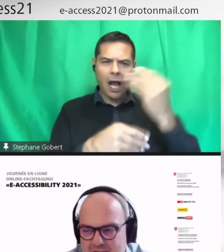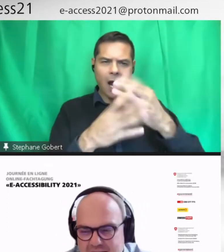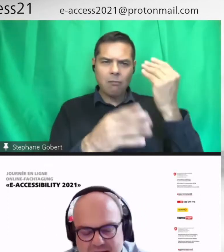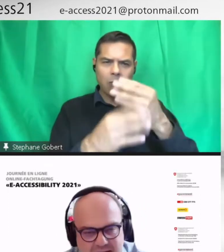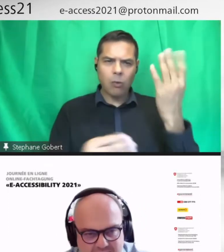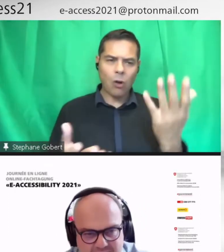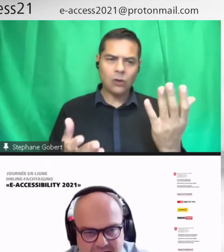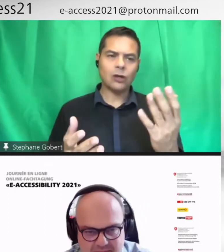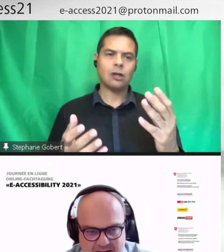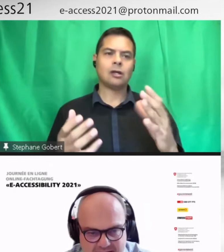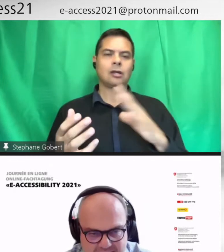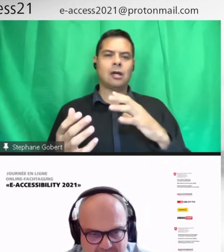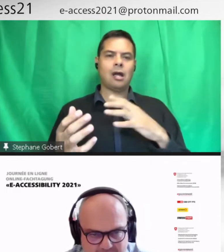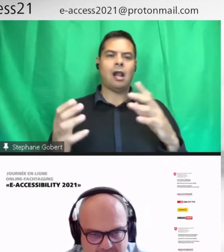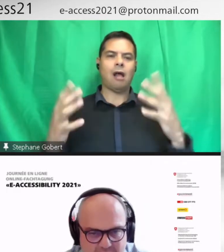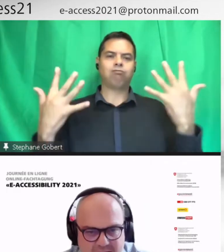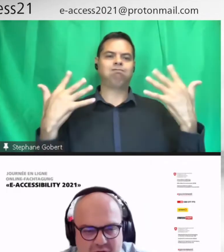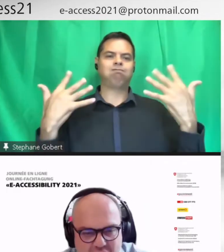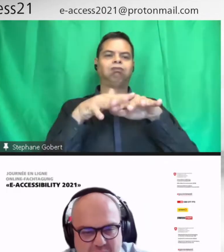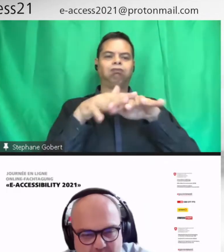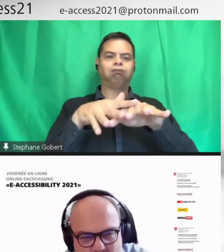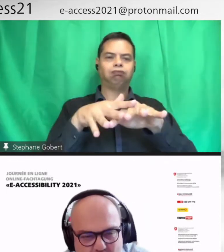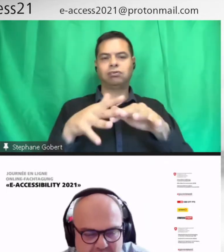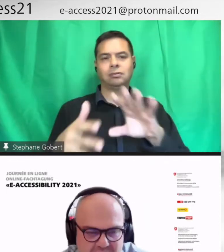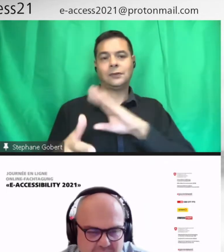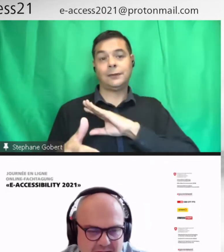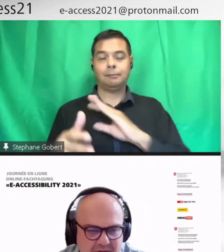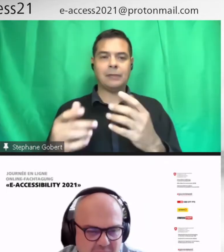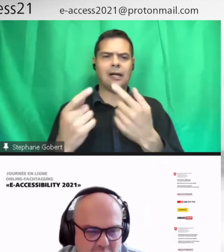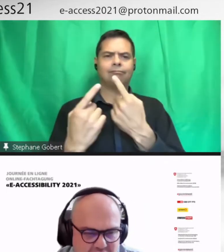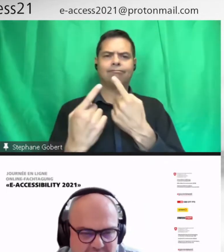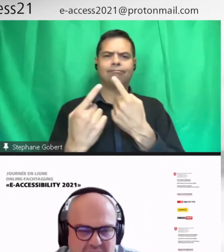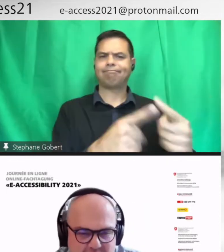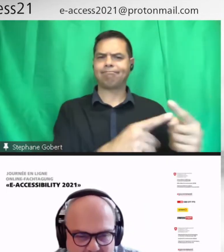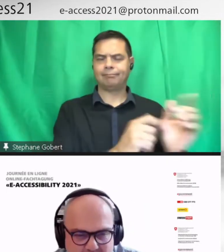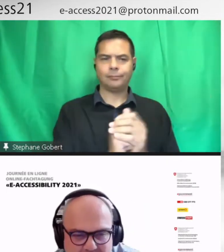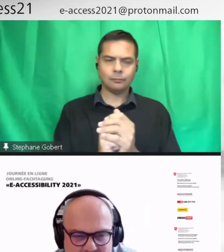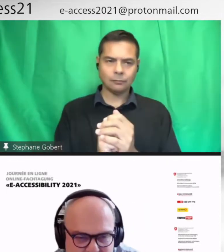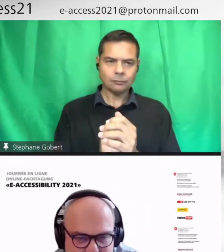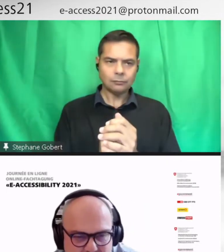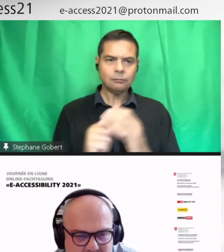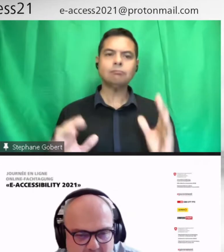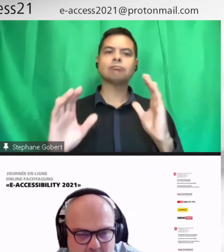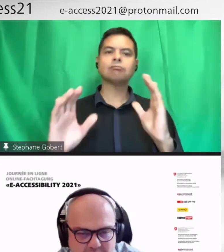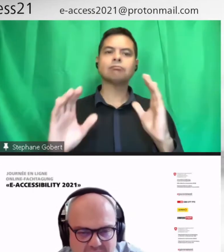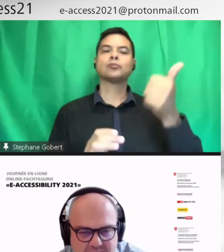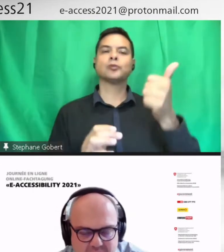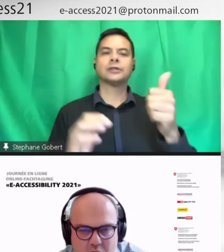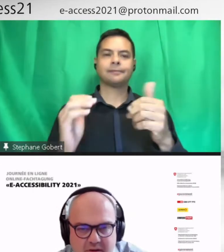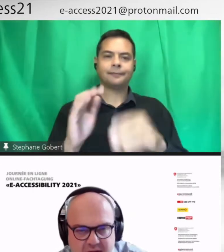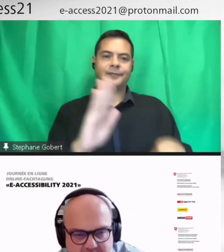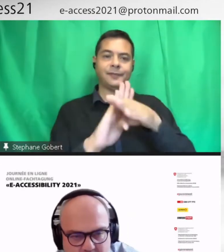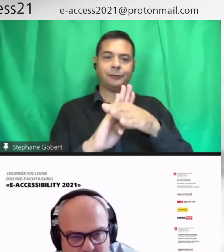avoir des formes intermédiaires, etc. Donc, juste pour la petite mise en bouche, on va partir juste d'un point de départ pour